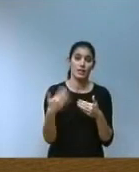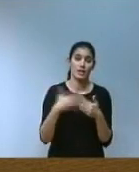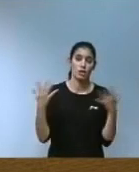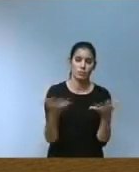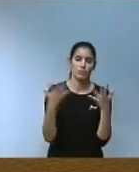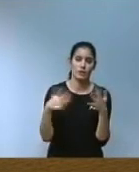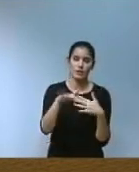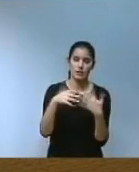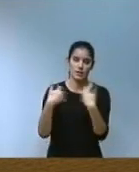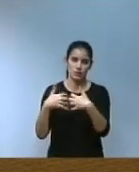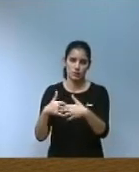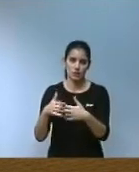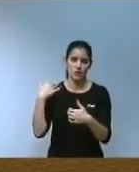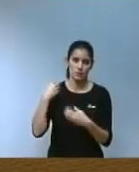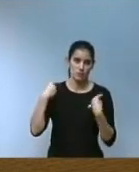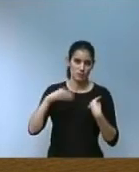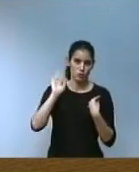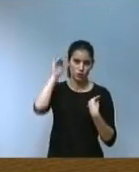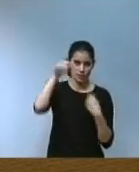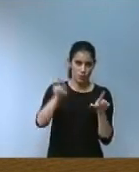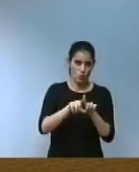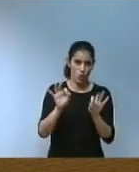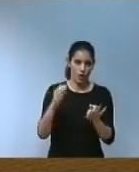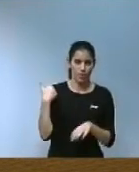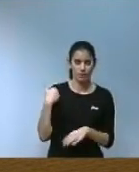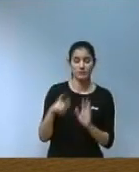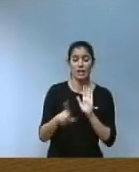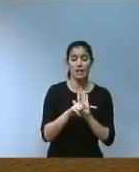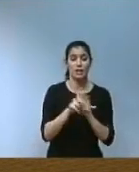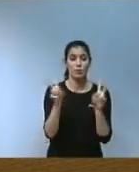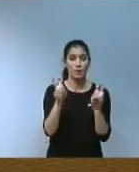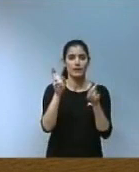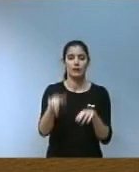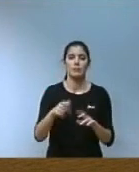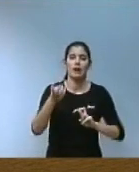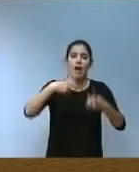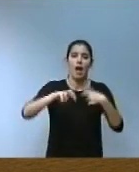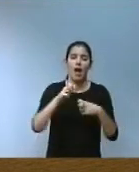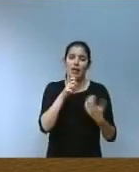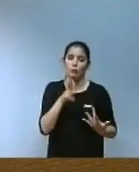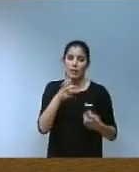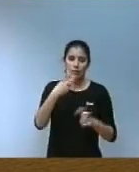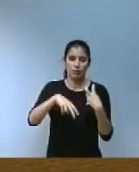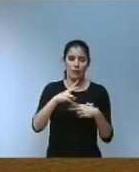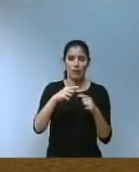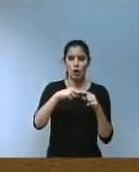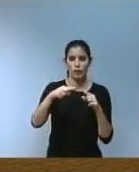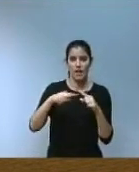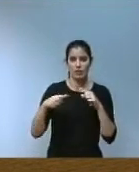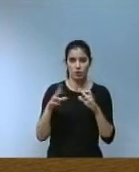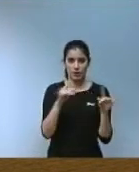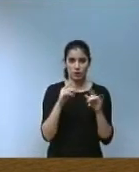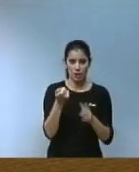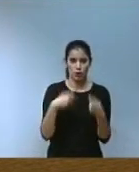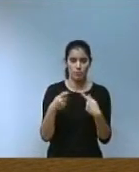industrials impulsada des d'aquesta conselleria la nova llei també actualitzarà la norma sobre l'ordenació territorial del comerç